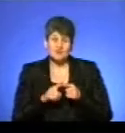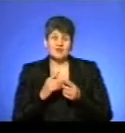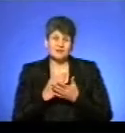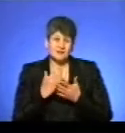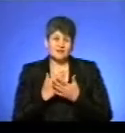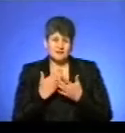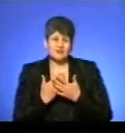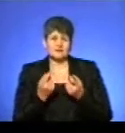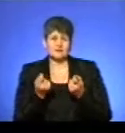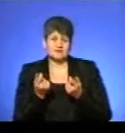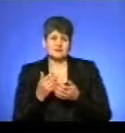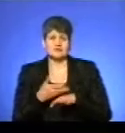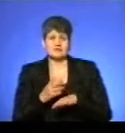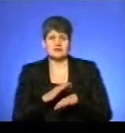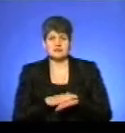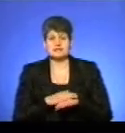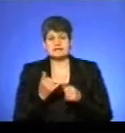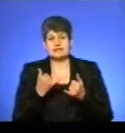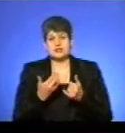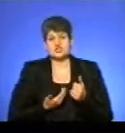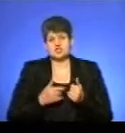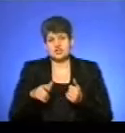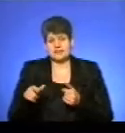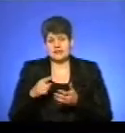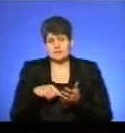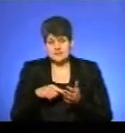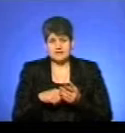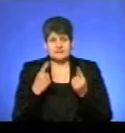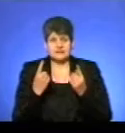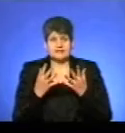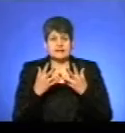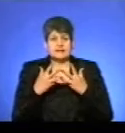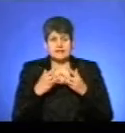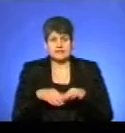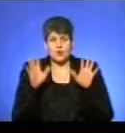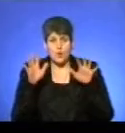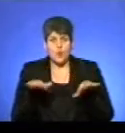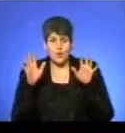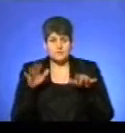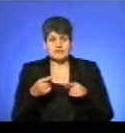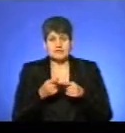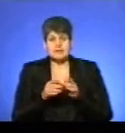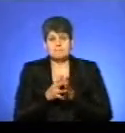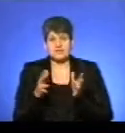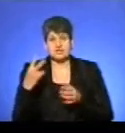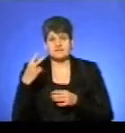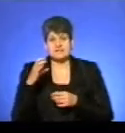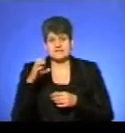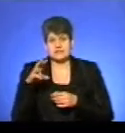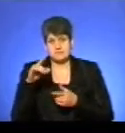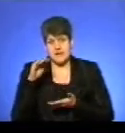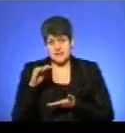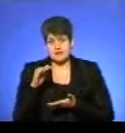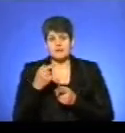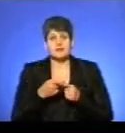складнощі для жителів міста, тому що велика кількість опадів випала, це понад 20 сантиметрів. І навіть не